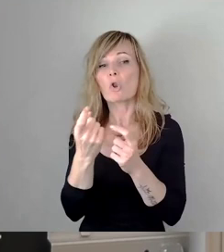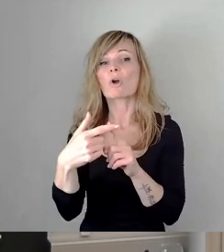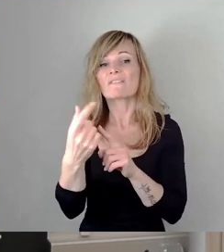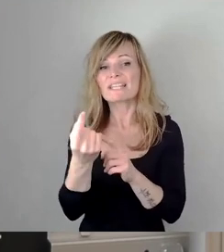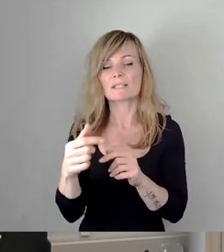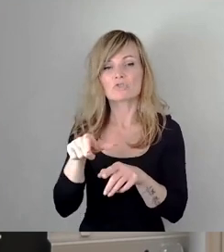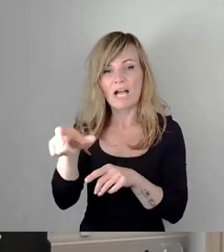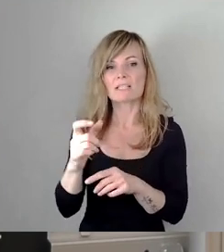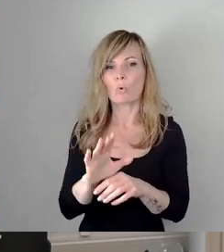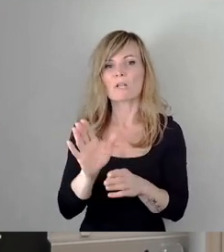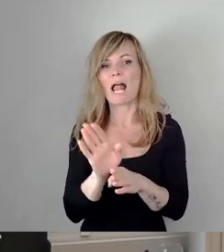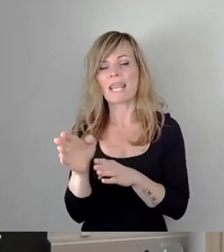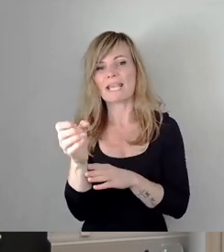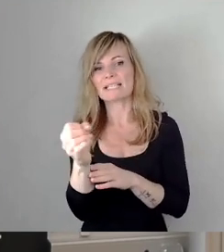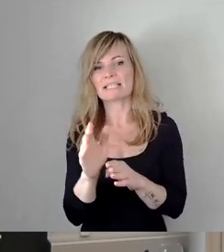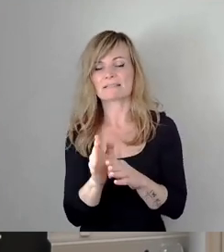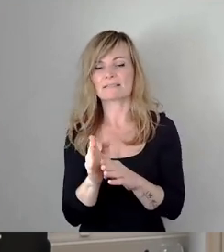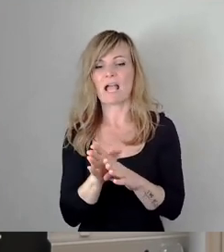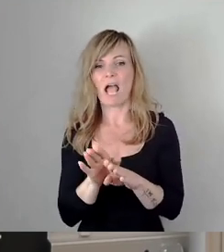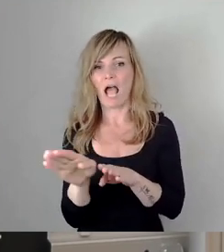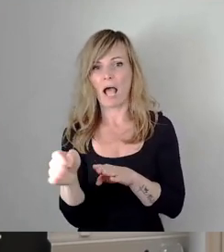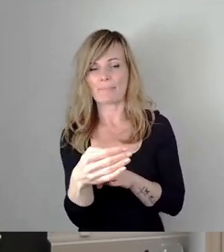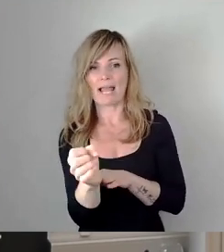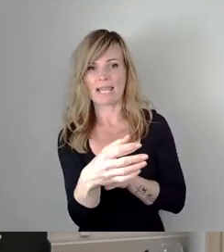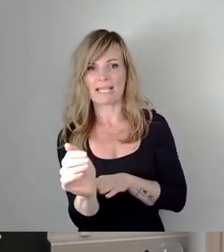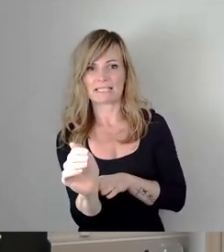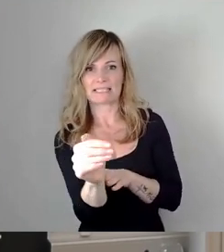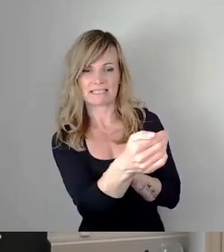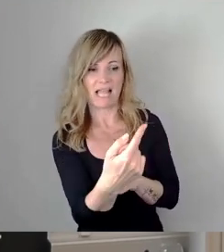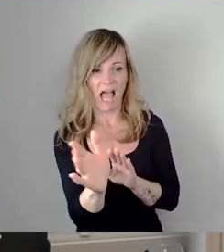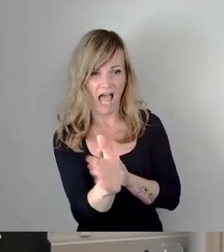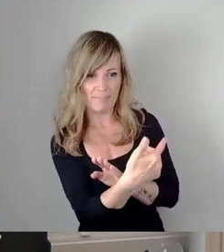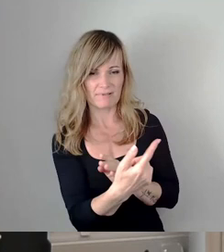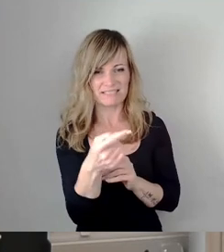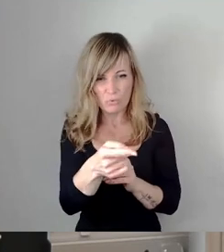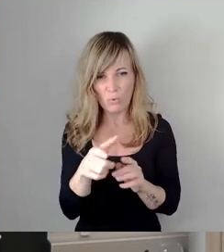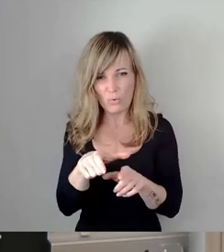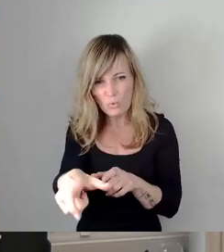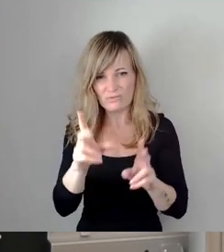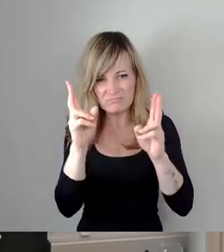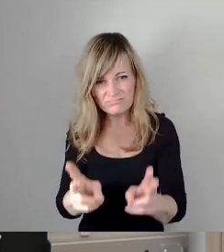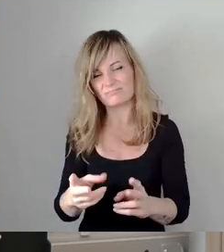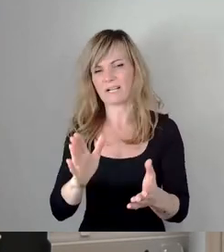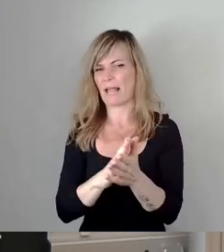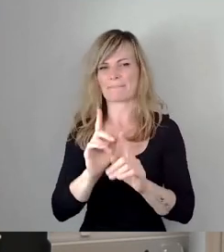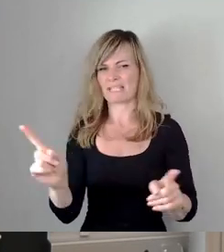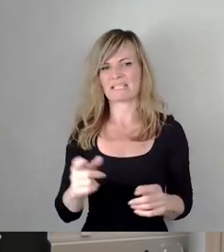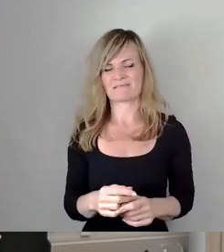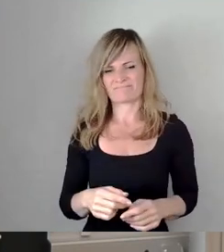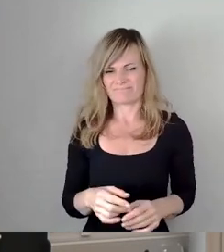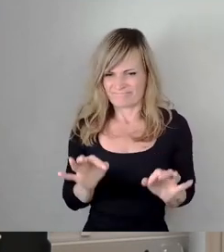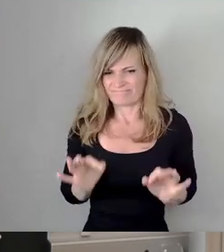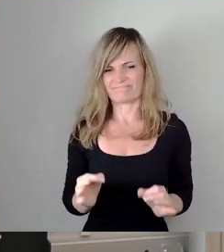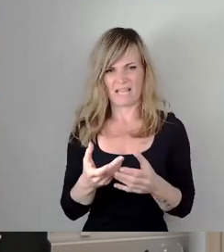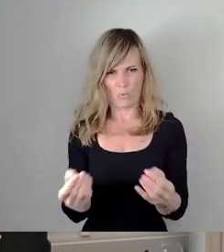Linksabbiegers am Wasserplatz, das sind alles keine Lösungen, die wirklich funktionieren. Das muss man klar sagen. Wir